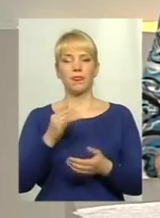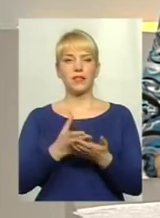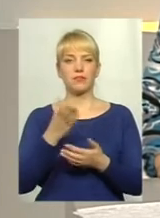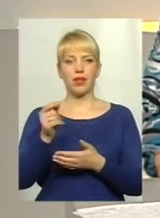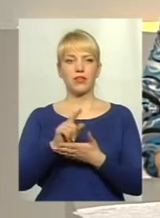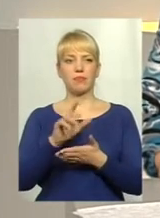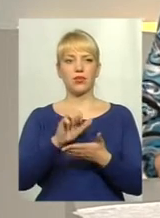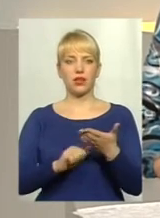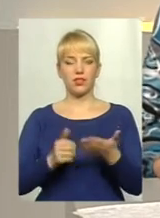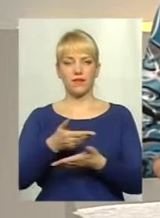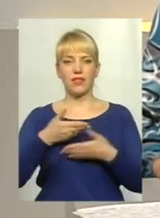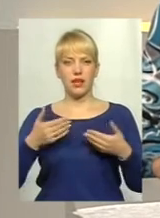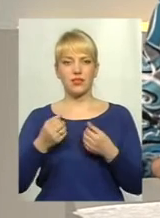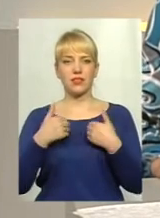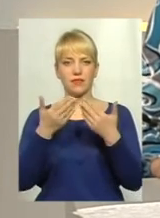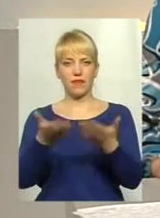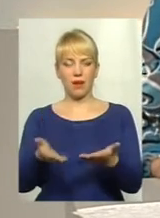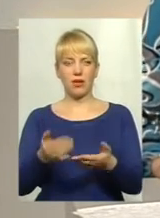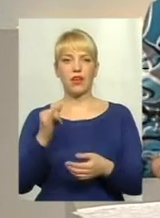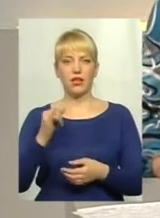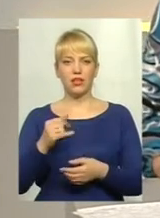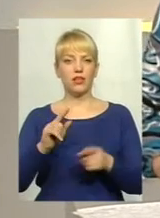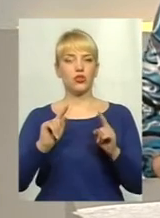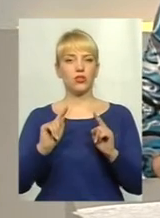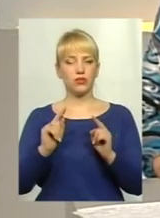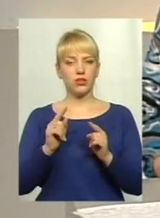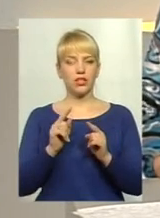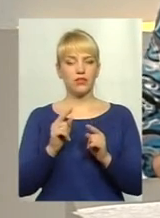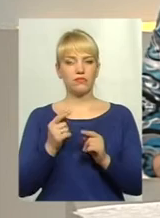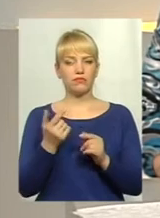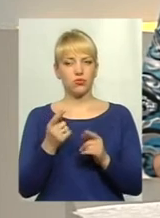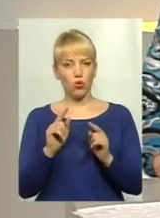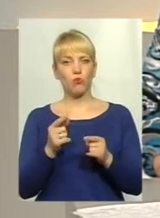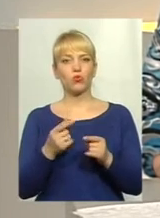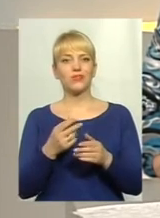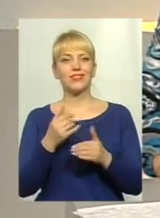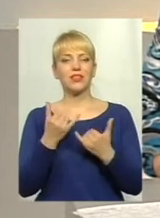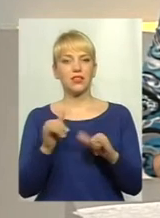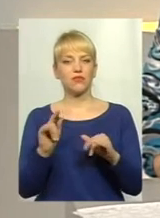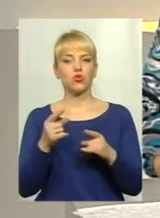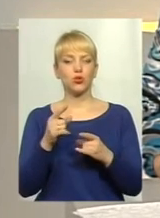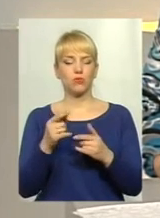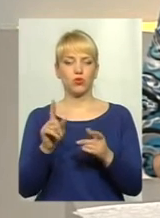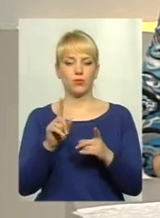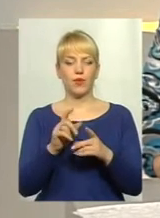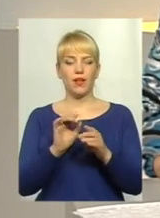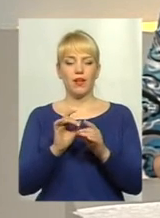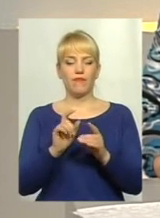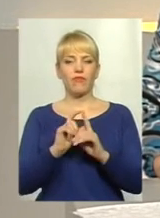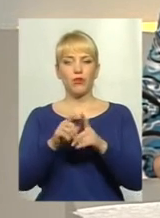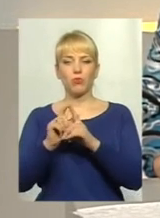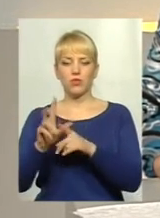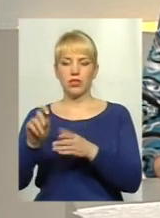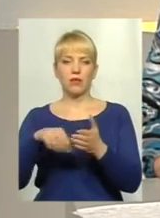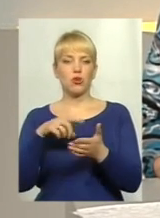податків нас із вами. Тому дивно, чому вкотре відповісти на запитання, що вони